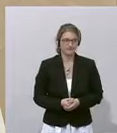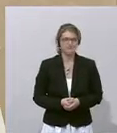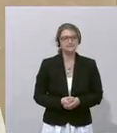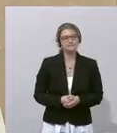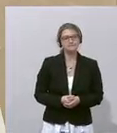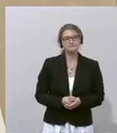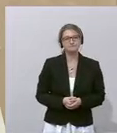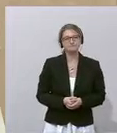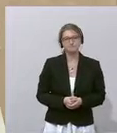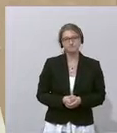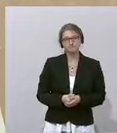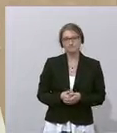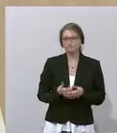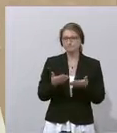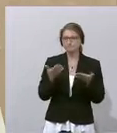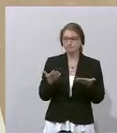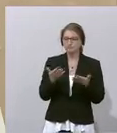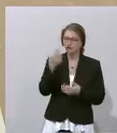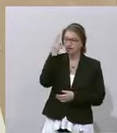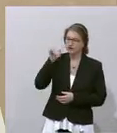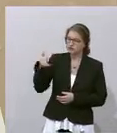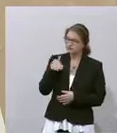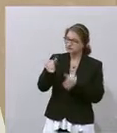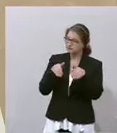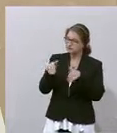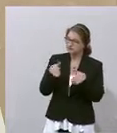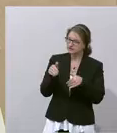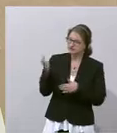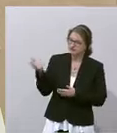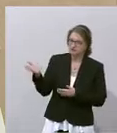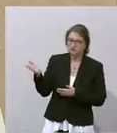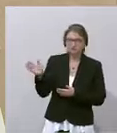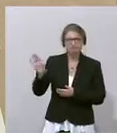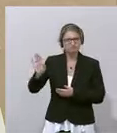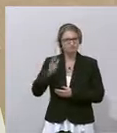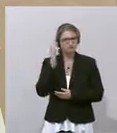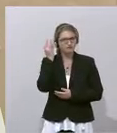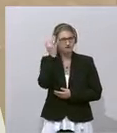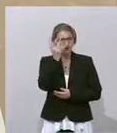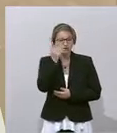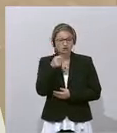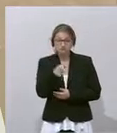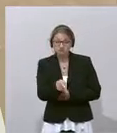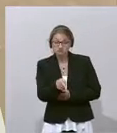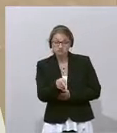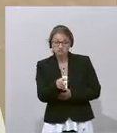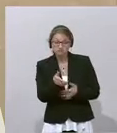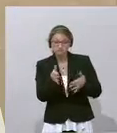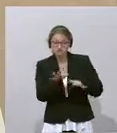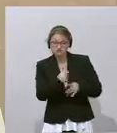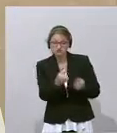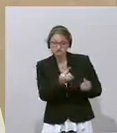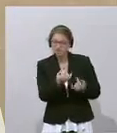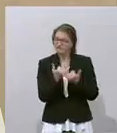Wie stellen Sie sich vor, Herr Justizminister, soll dieser Fall aufgeklärt werden?